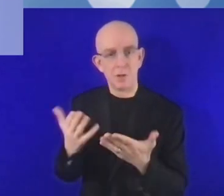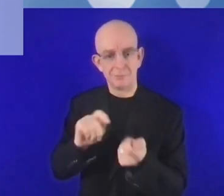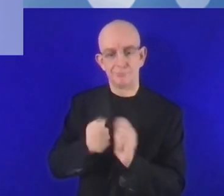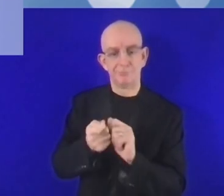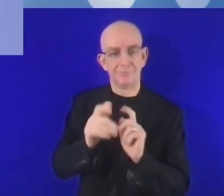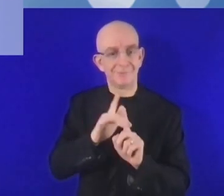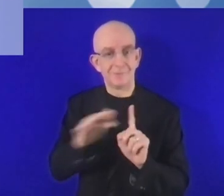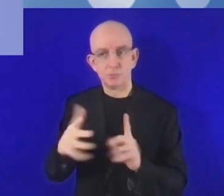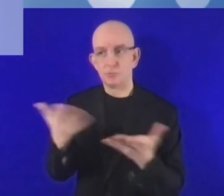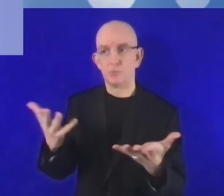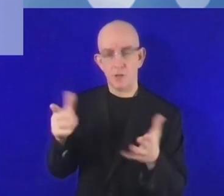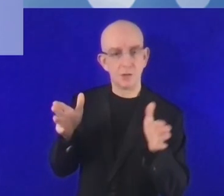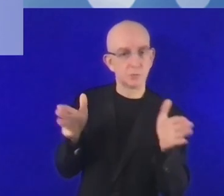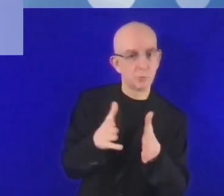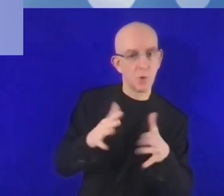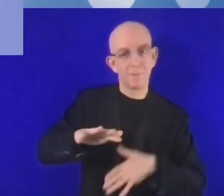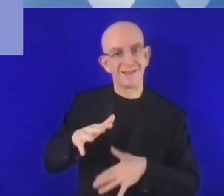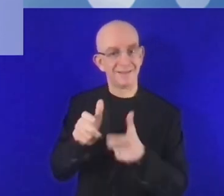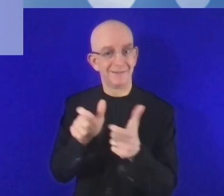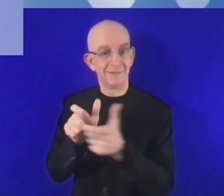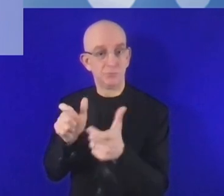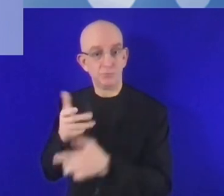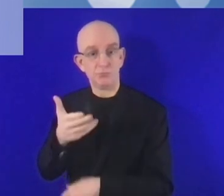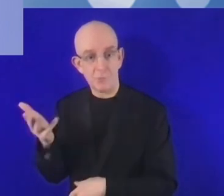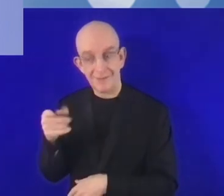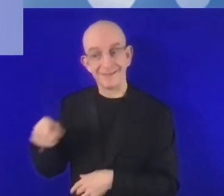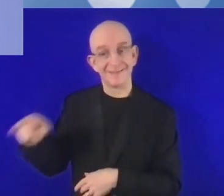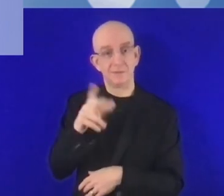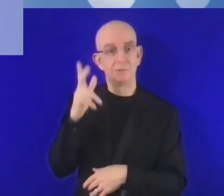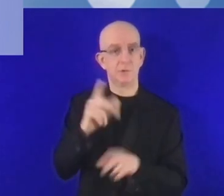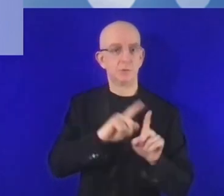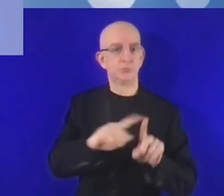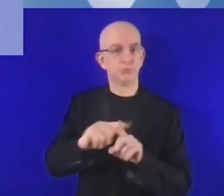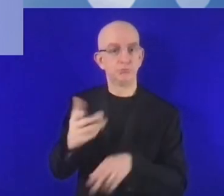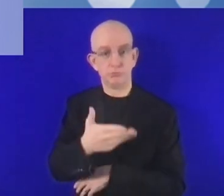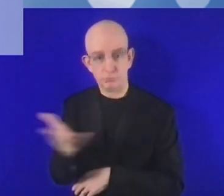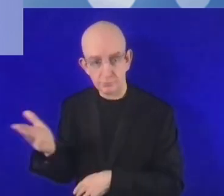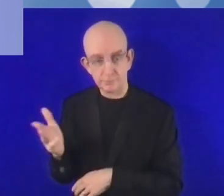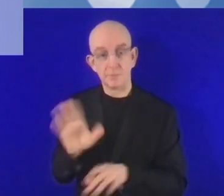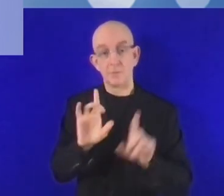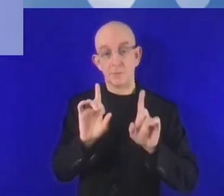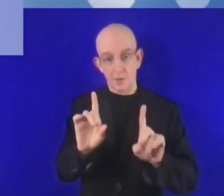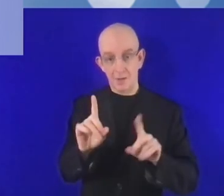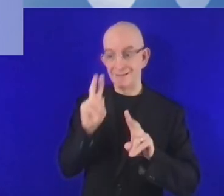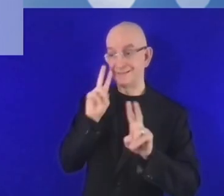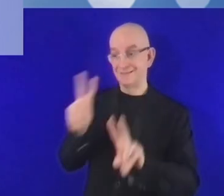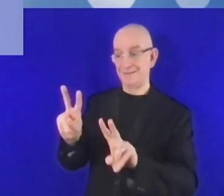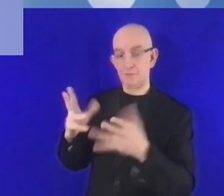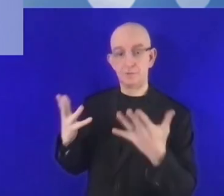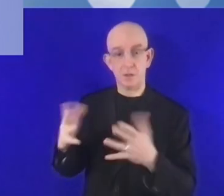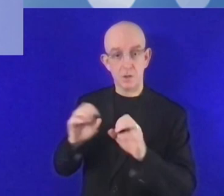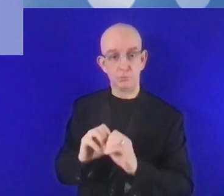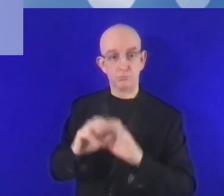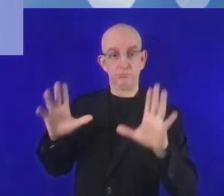دعم وتعزيز رقمانة الشركات الصغيرة والمتوسطة والناشئة. وعندما ننظر إلى ذلك